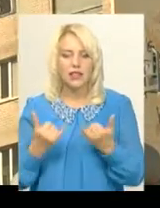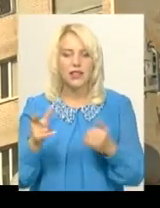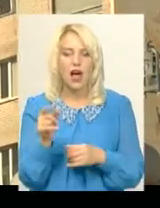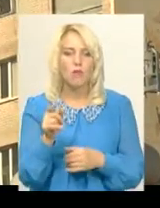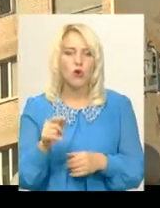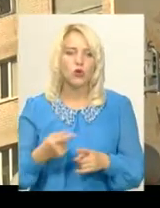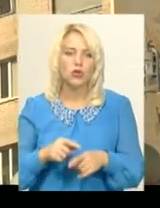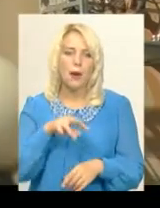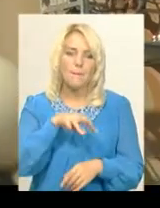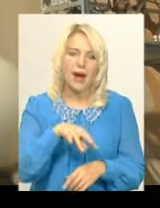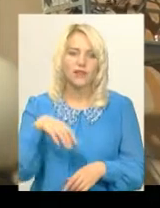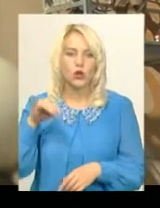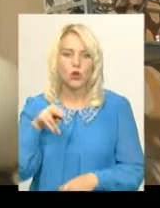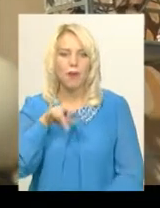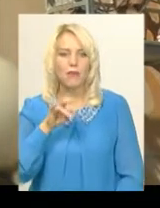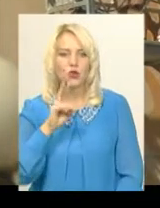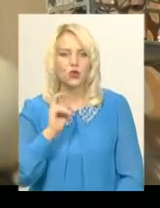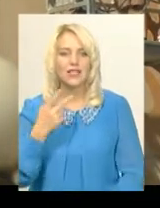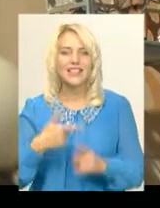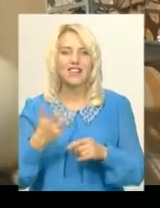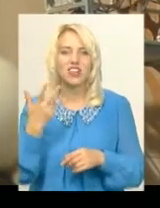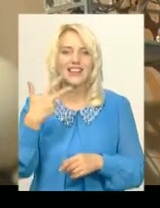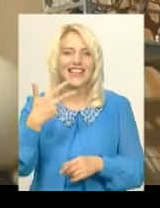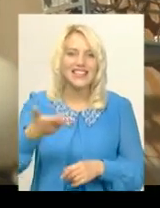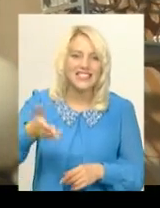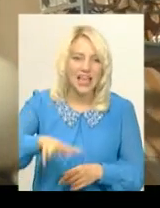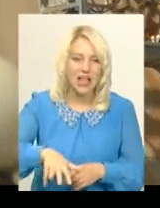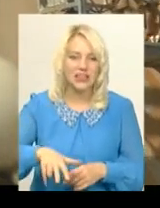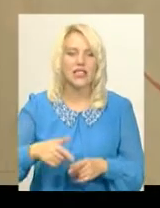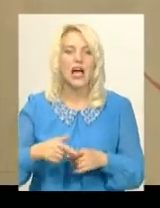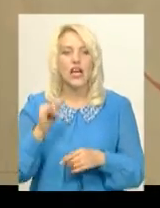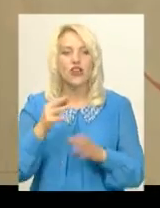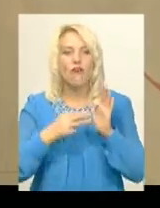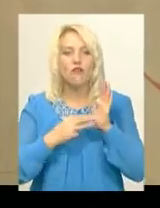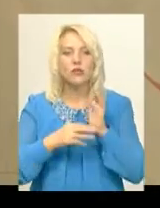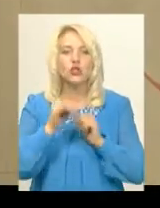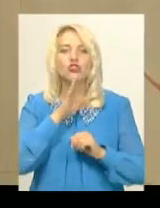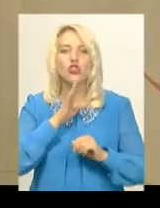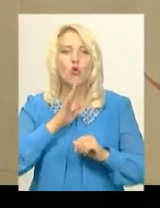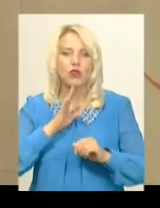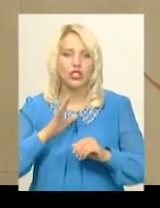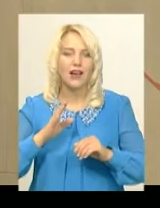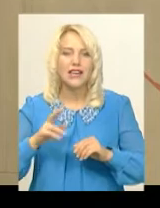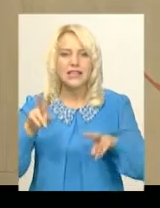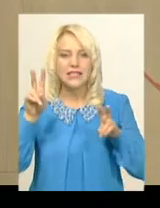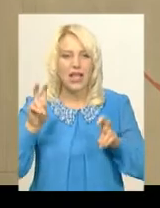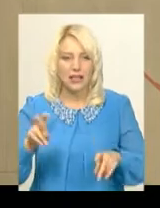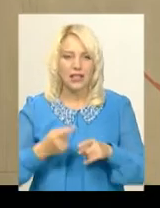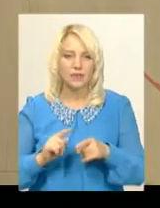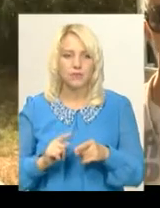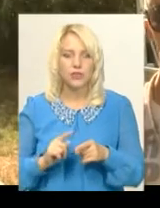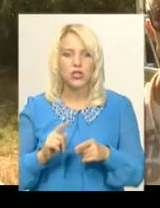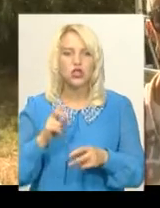-Франківська Марти і Юрія Підчуків – це вже тридцятий мурал у житті і восьмий з жіночої серії. Перед початком роботи шукають натхнення в історії.